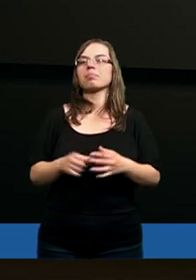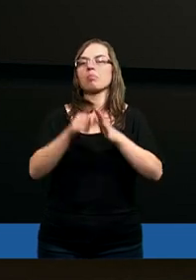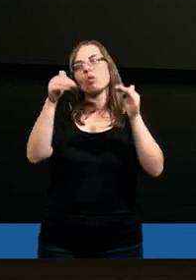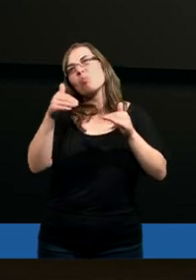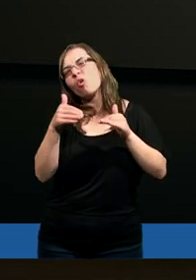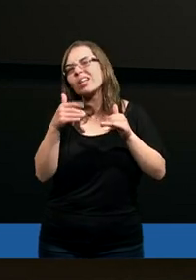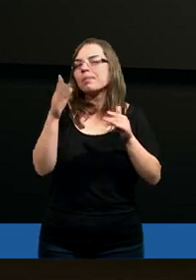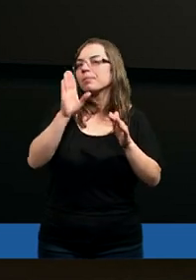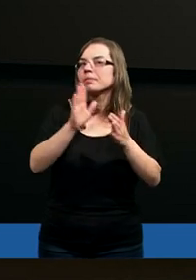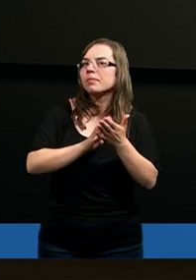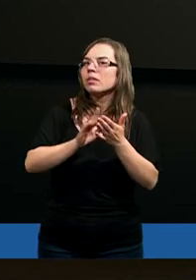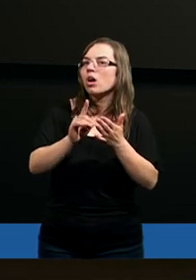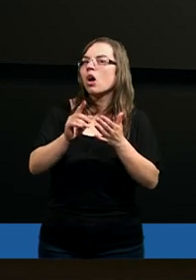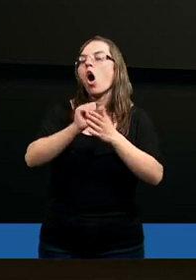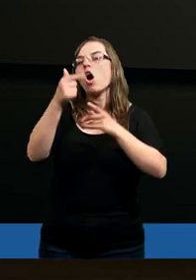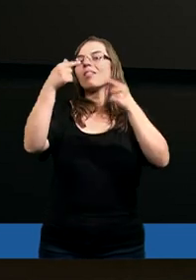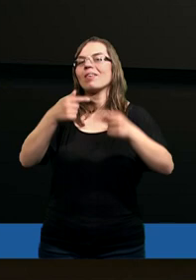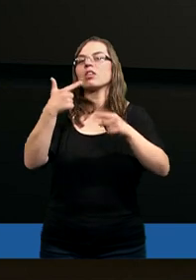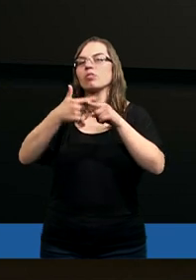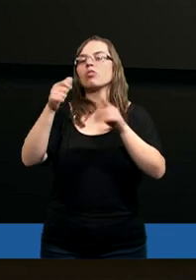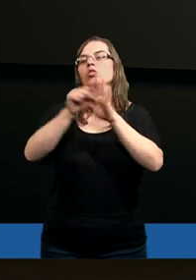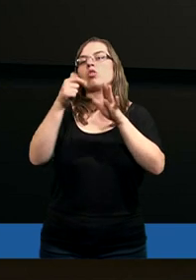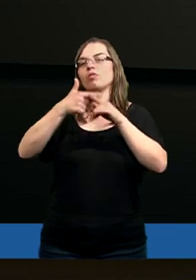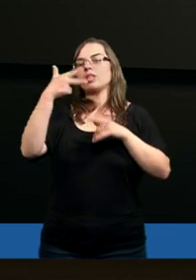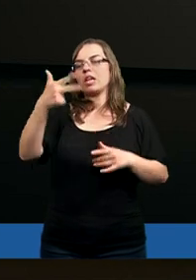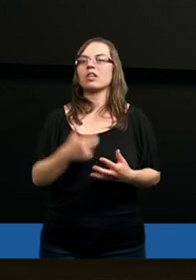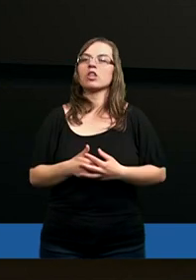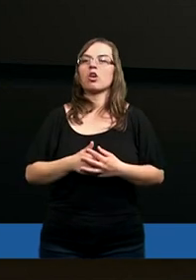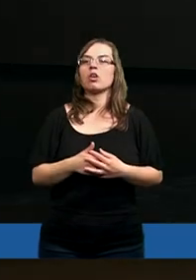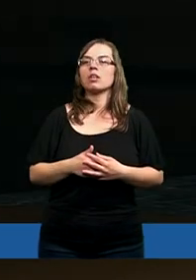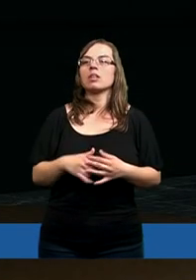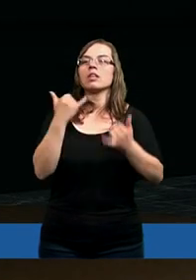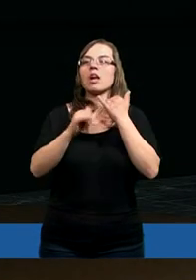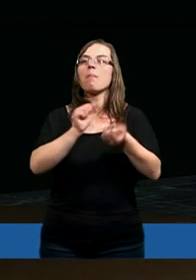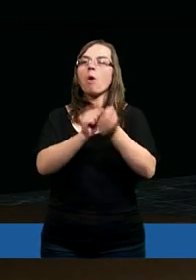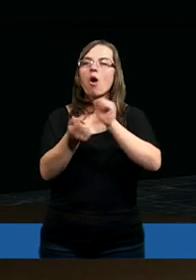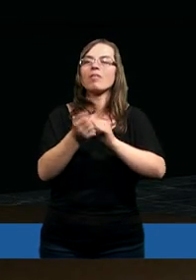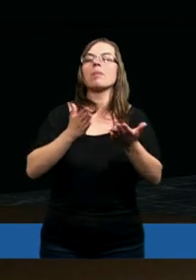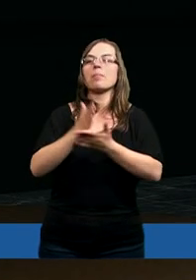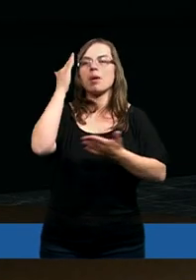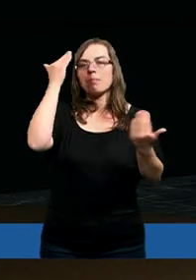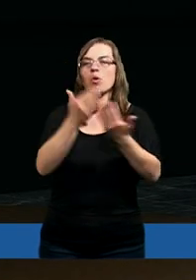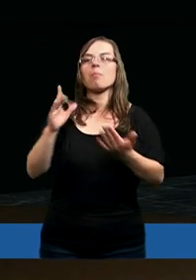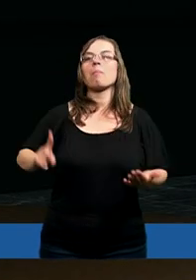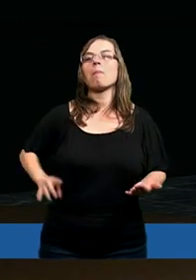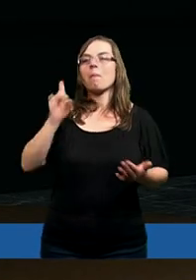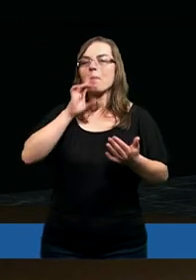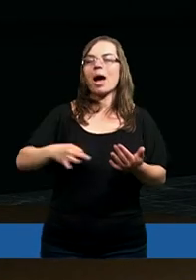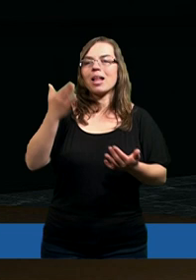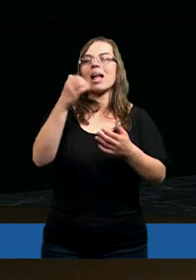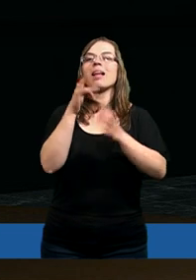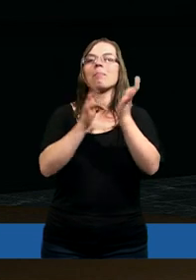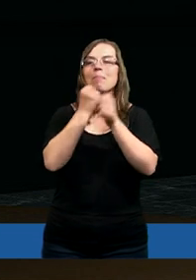od wiersza 20 do 22. Jeśli bowiem przez poznanie Pana i